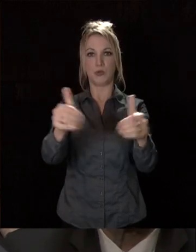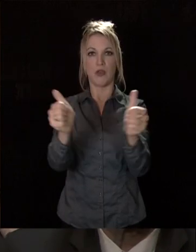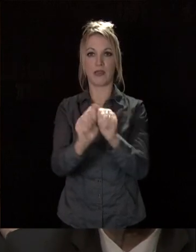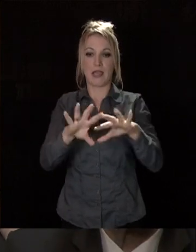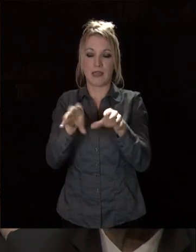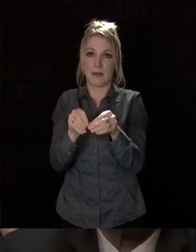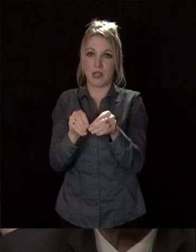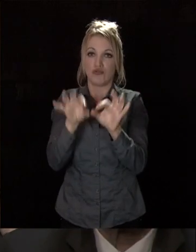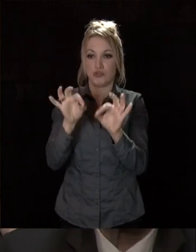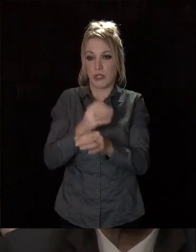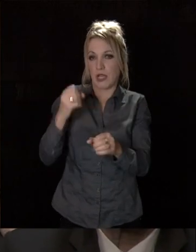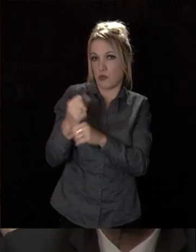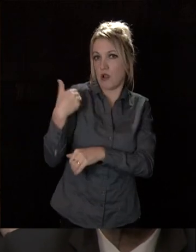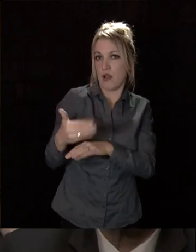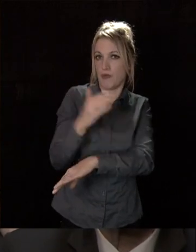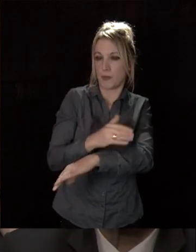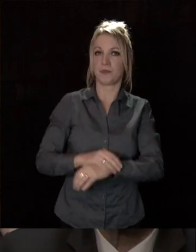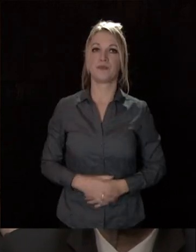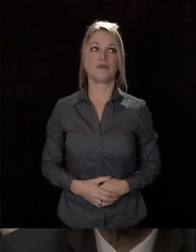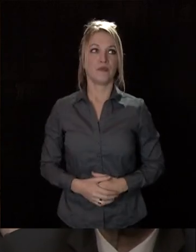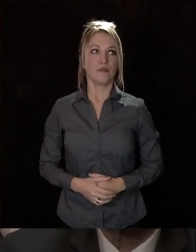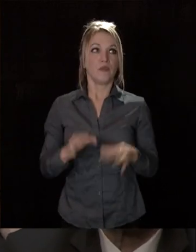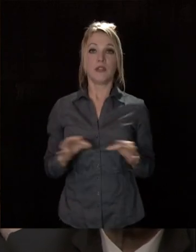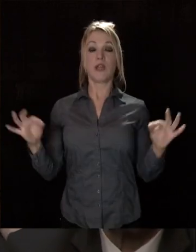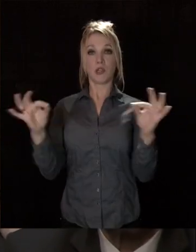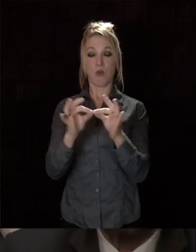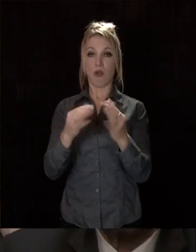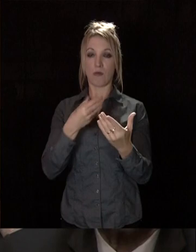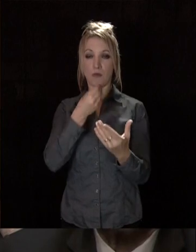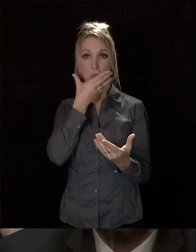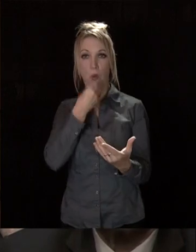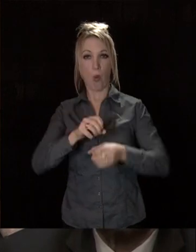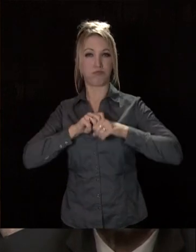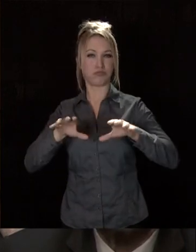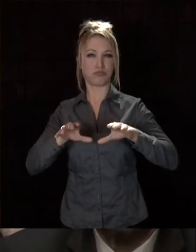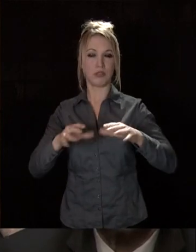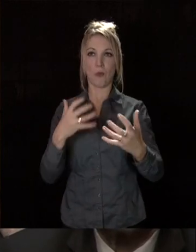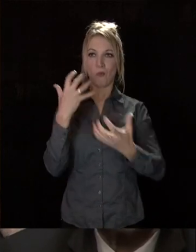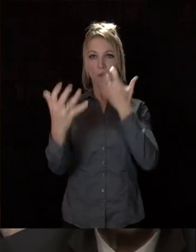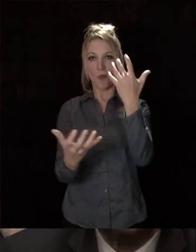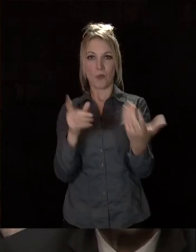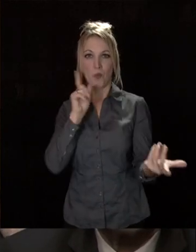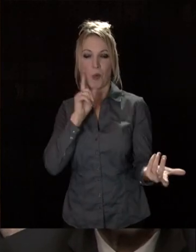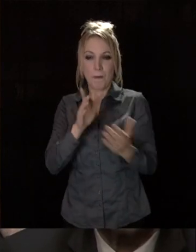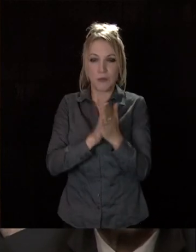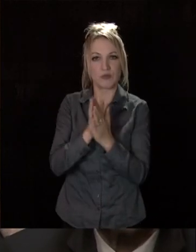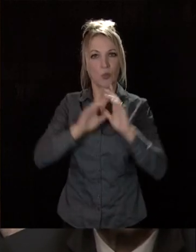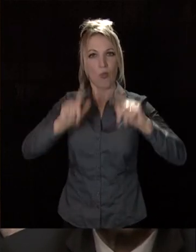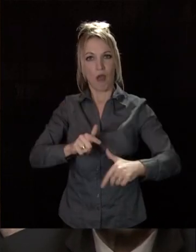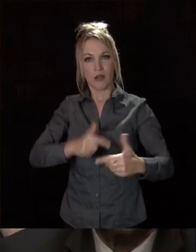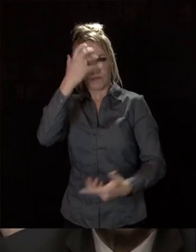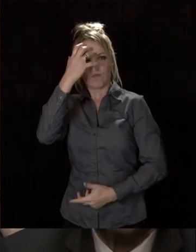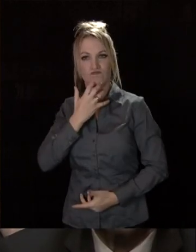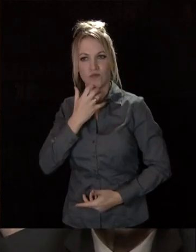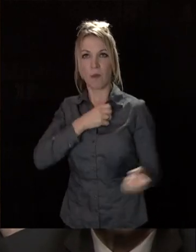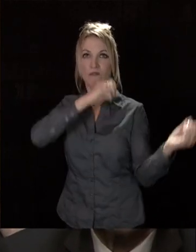qu'il avait su constituer. Oui, notre territoire rayonne, il rayonne parce que nous avons de l'ambition et parce que nous avons